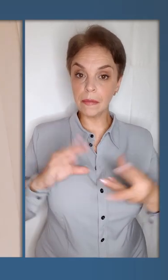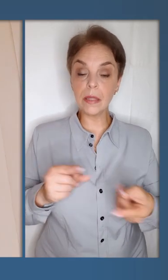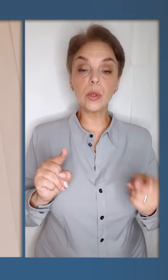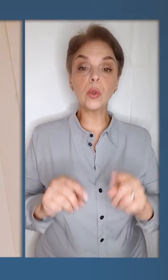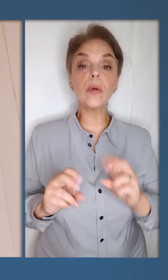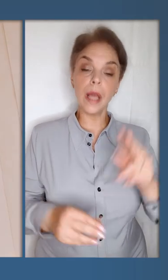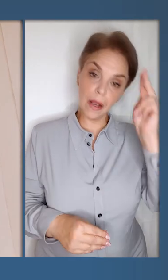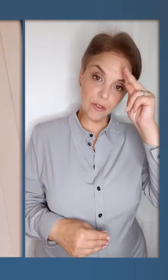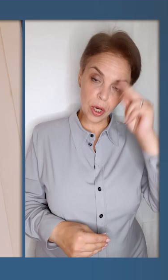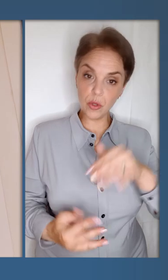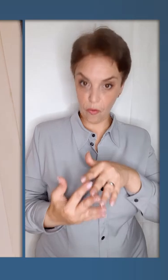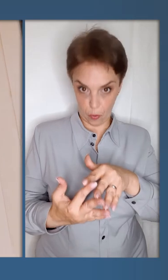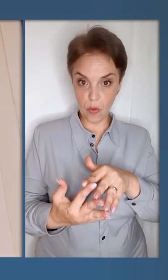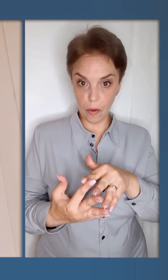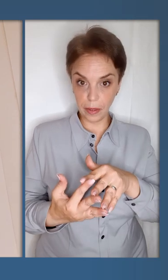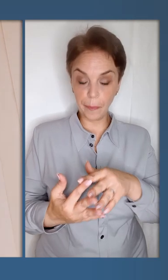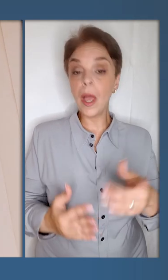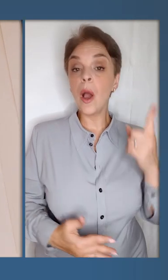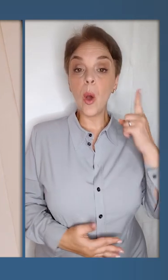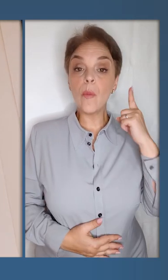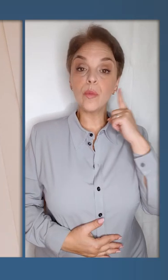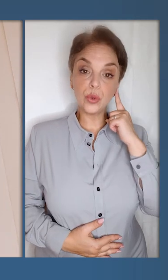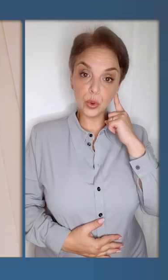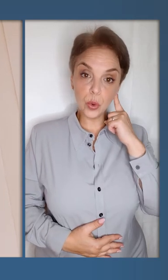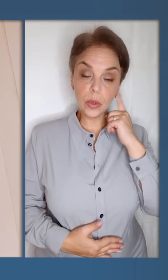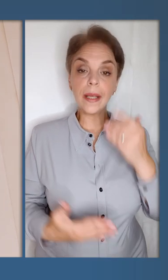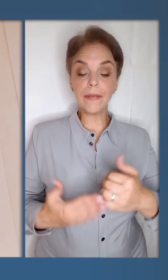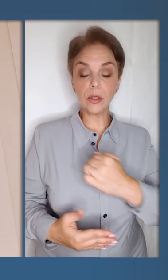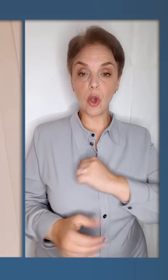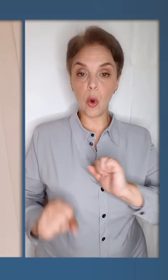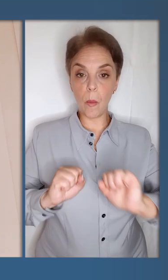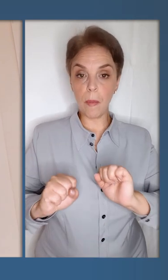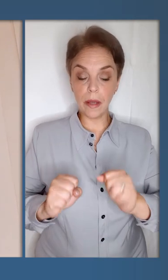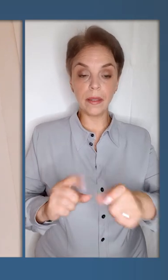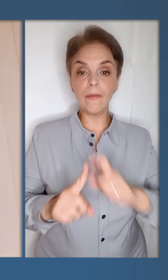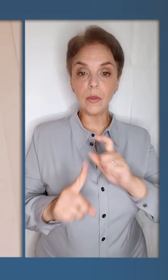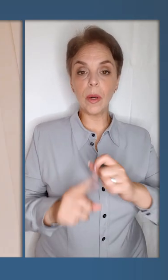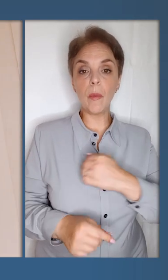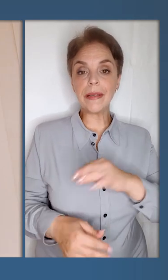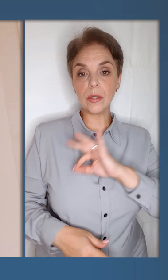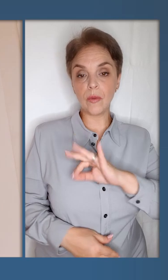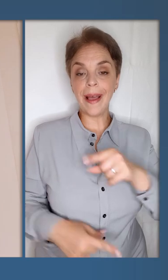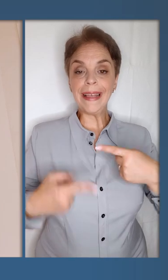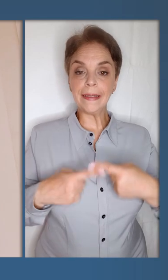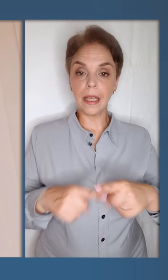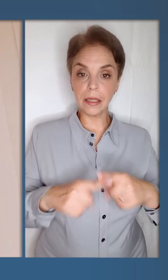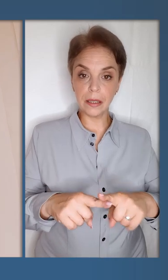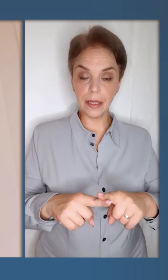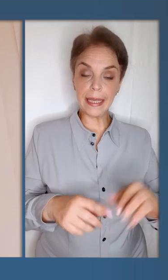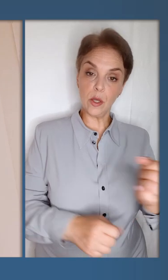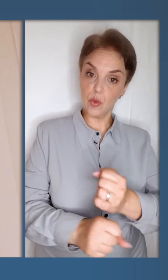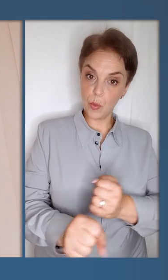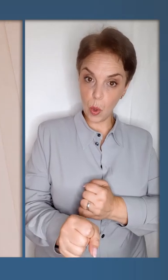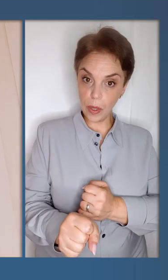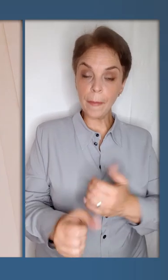наслідок того, як вчаться воювати. Почули від комбатів відгуки про бойове застосування техніки